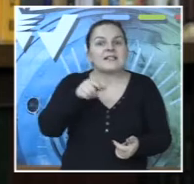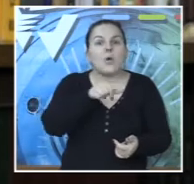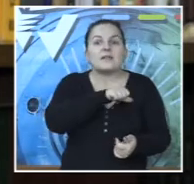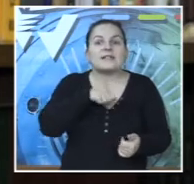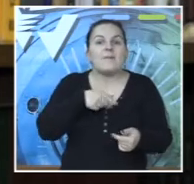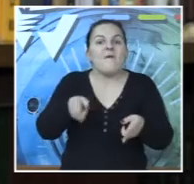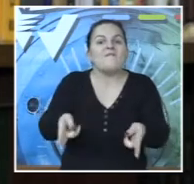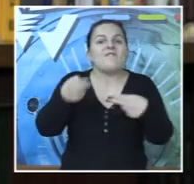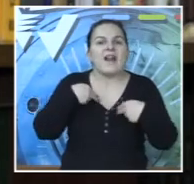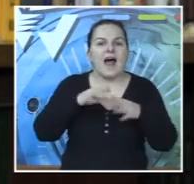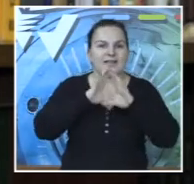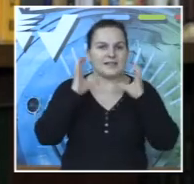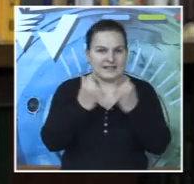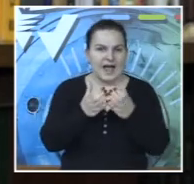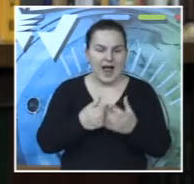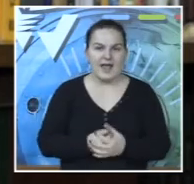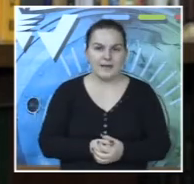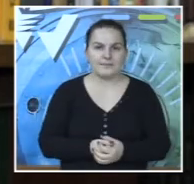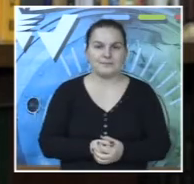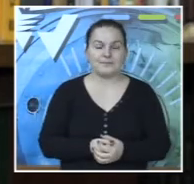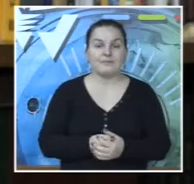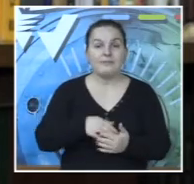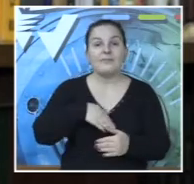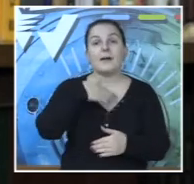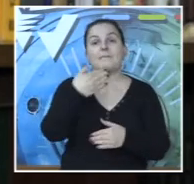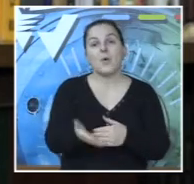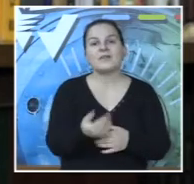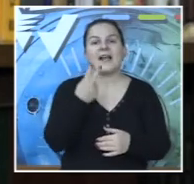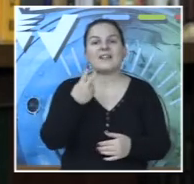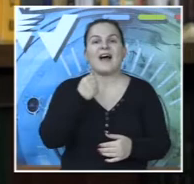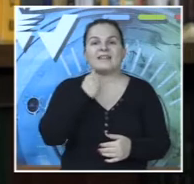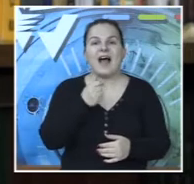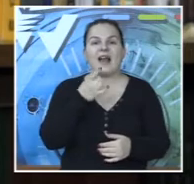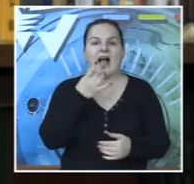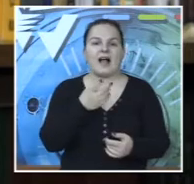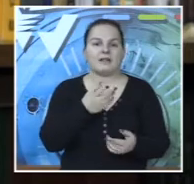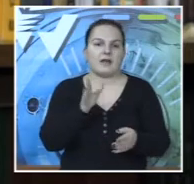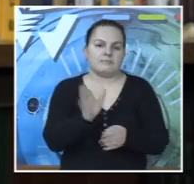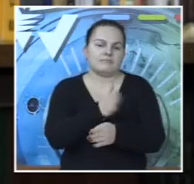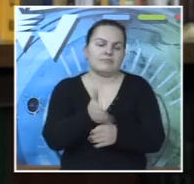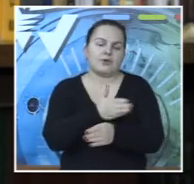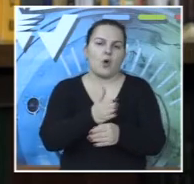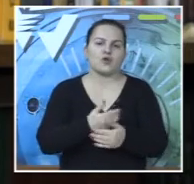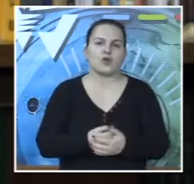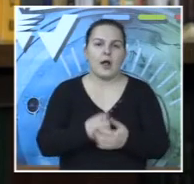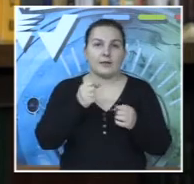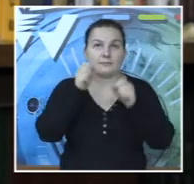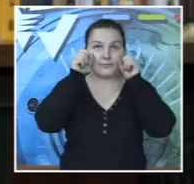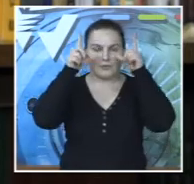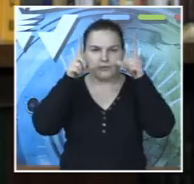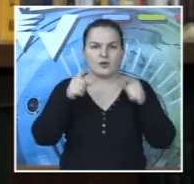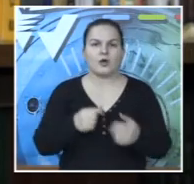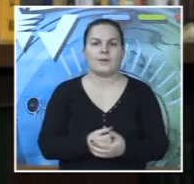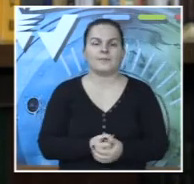vrati iz sale, da bi on posle dva dana kad je već došao u sebi,